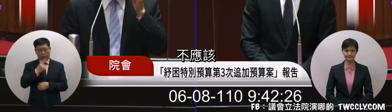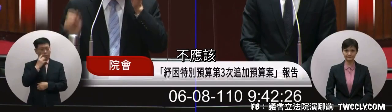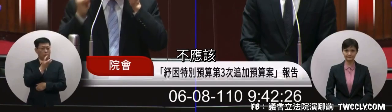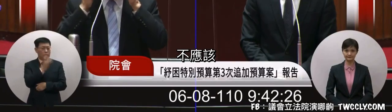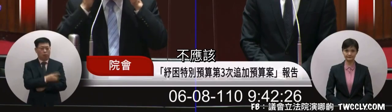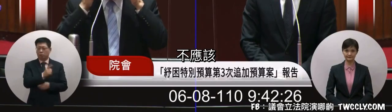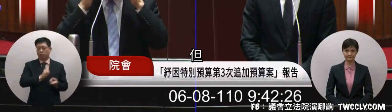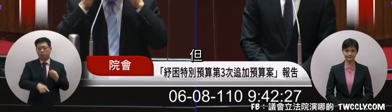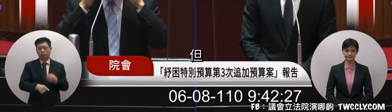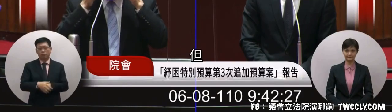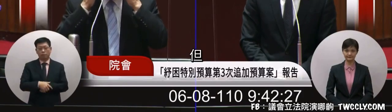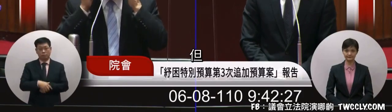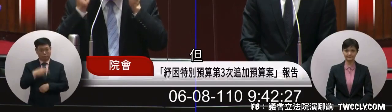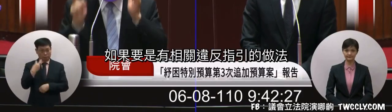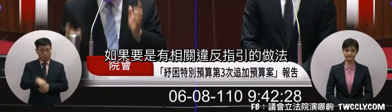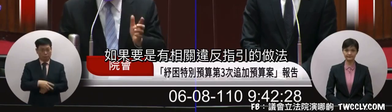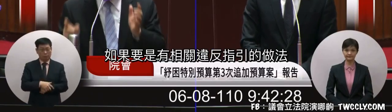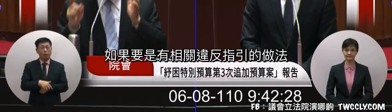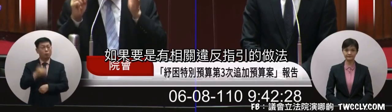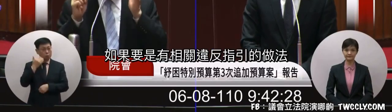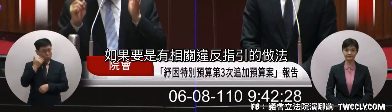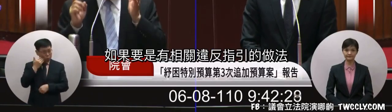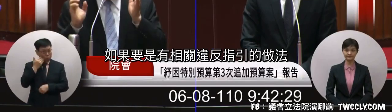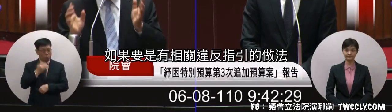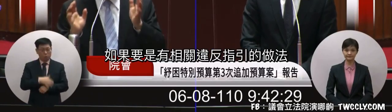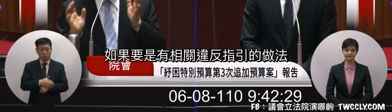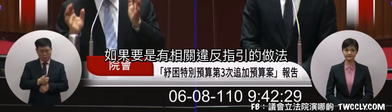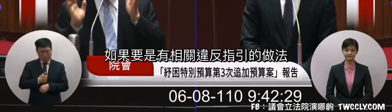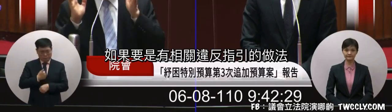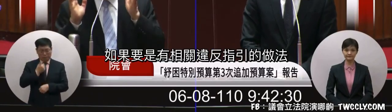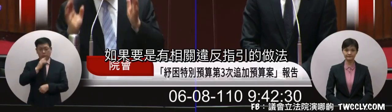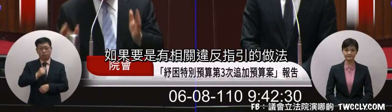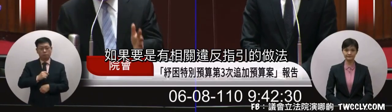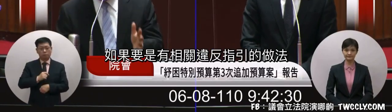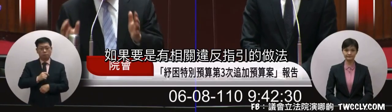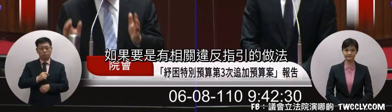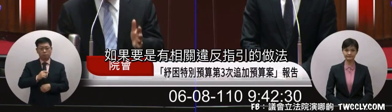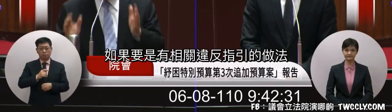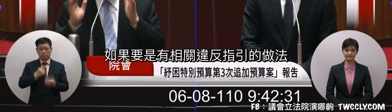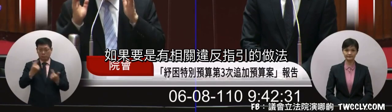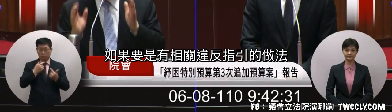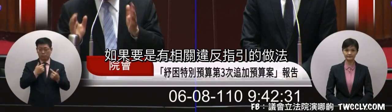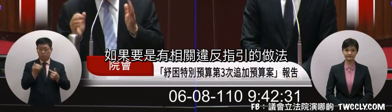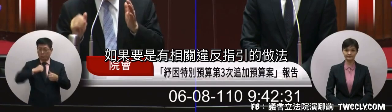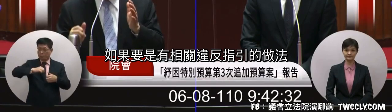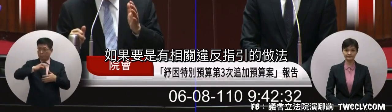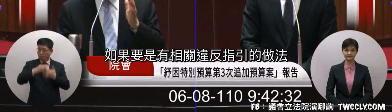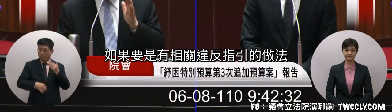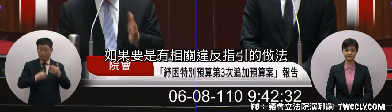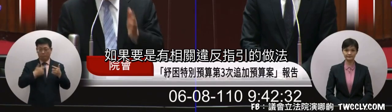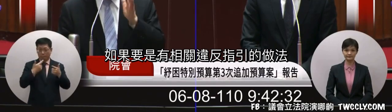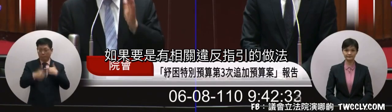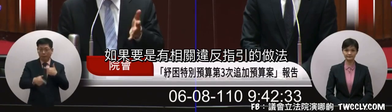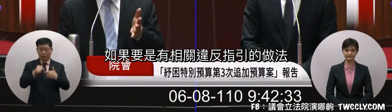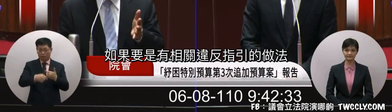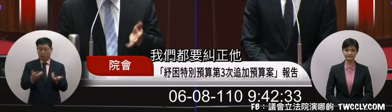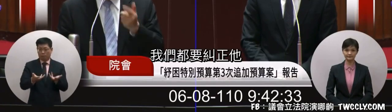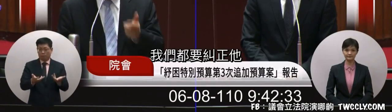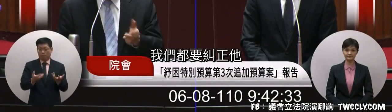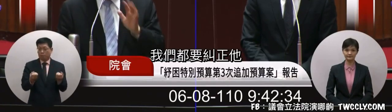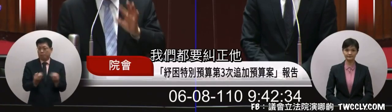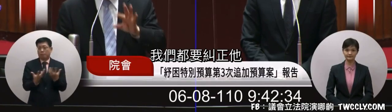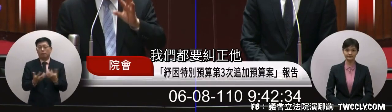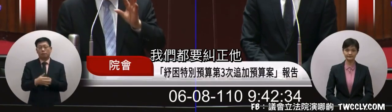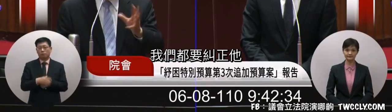不應該但如果有相關的違反基因的做法